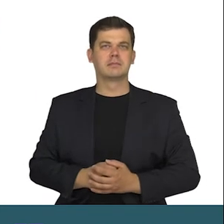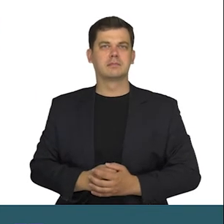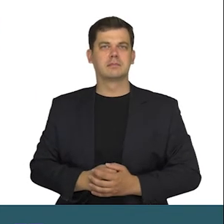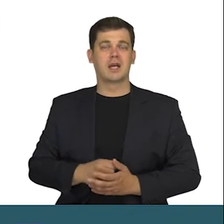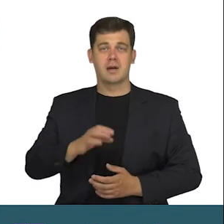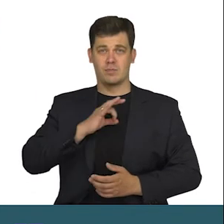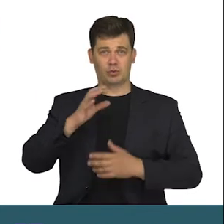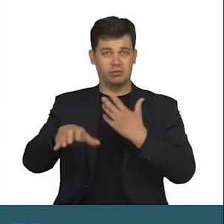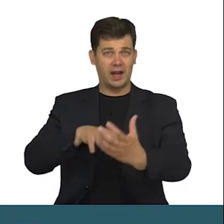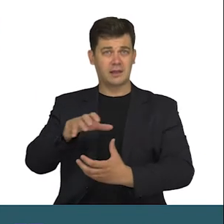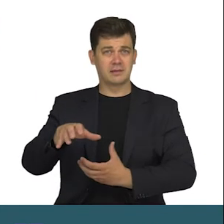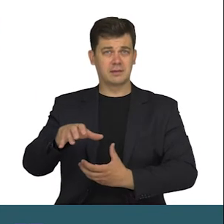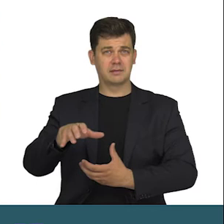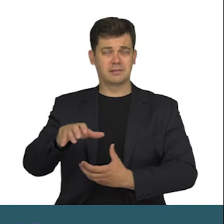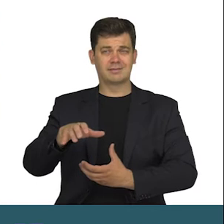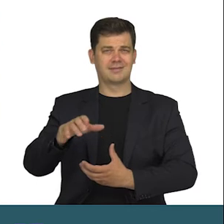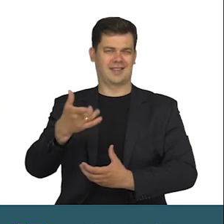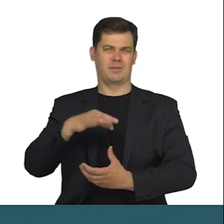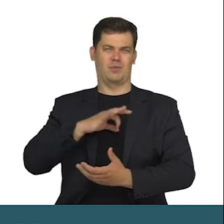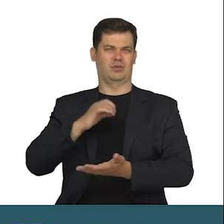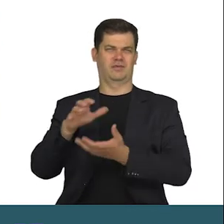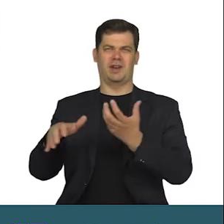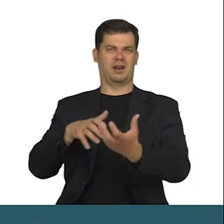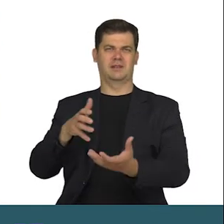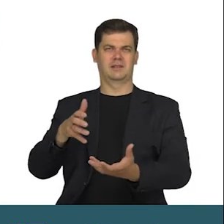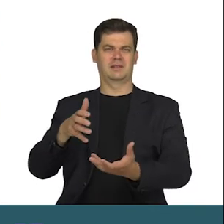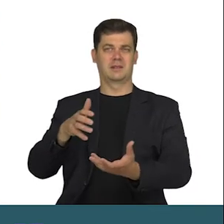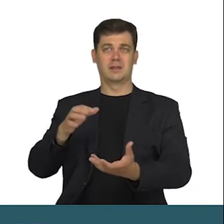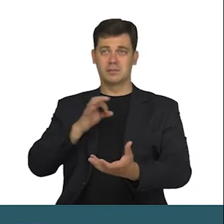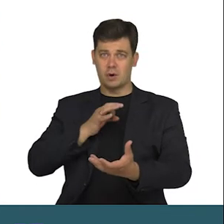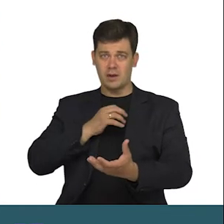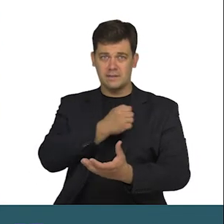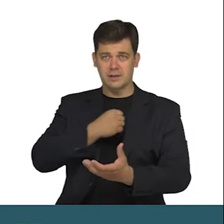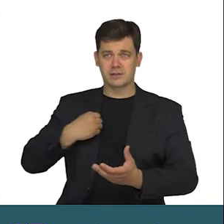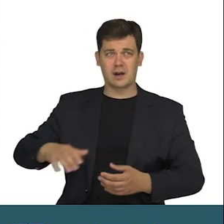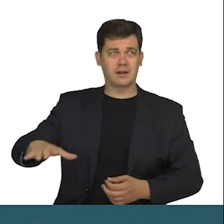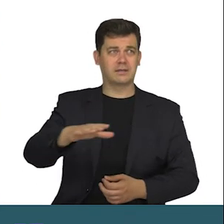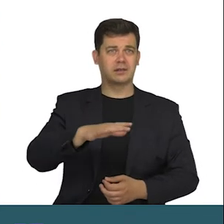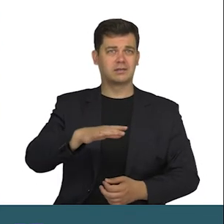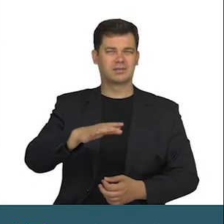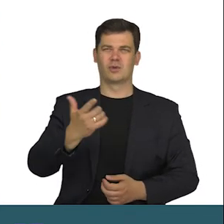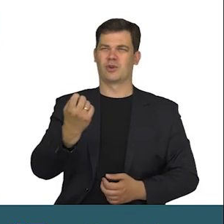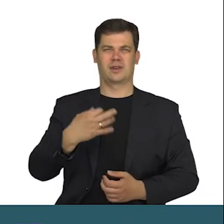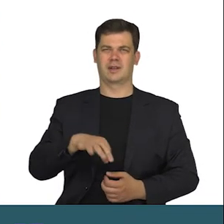Mój świat, nie mój świat. Moja Warszawa i nie moja.